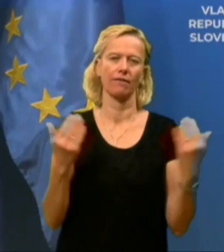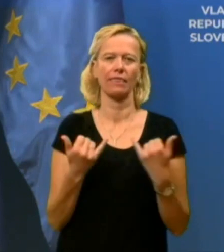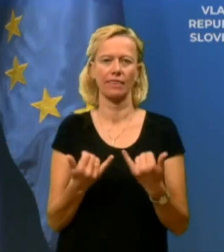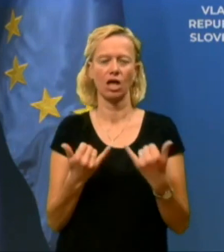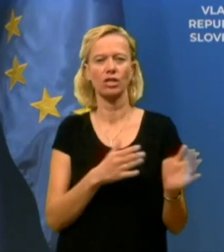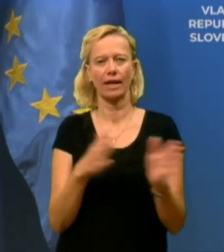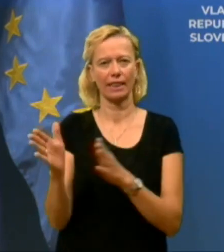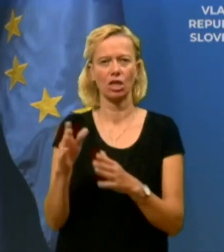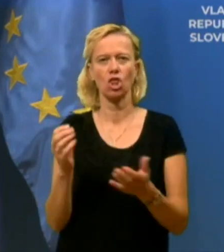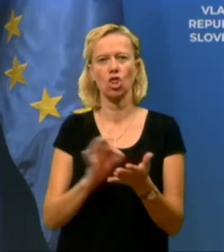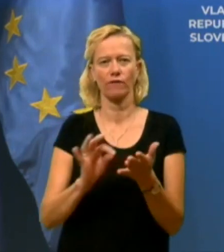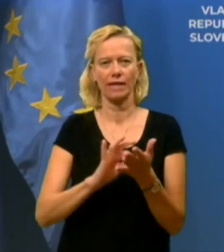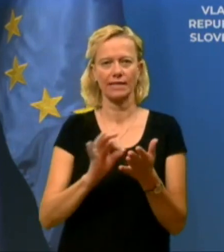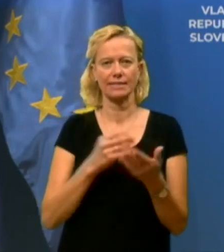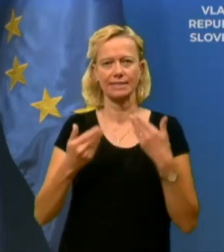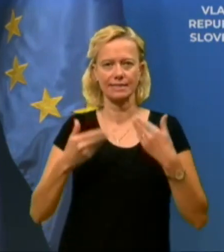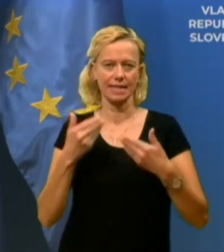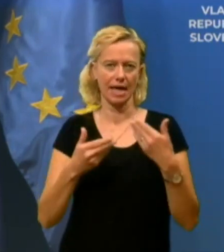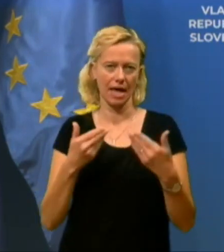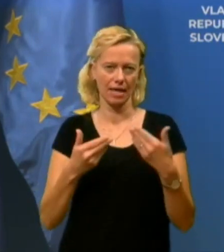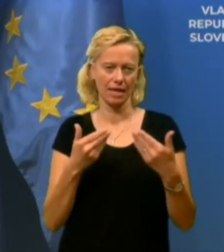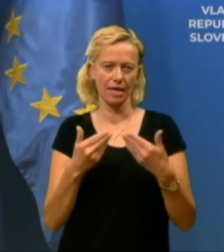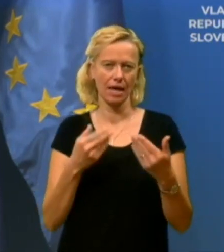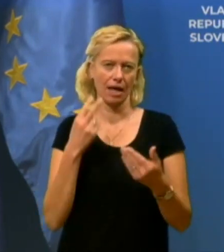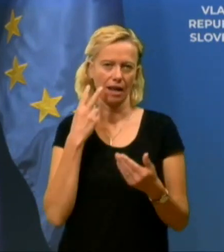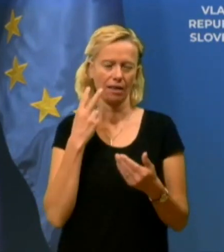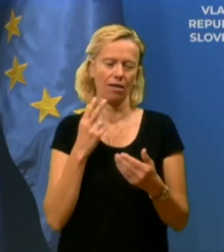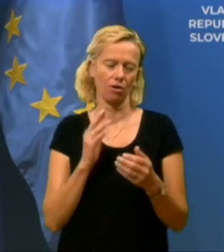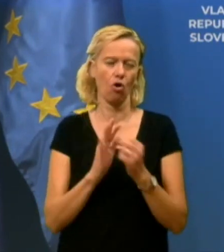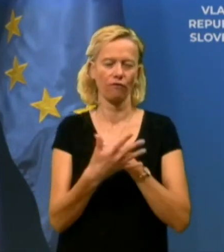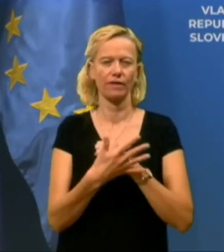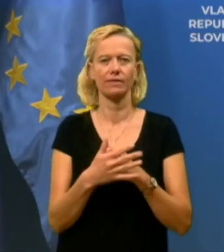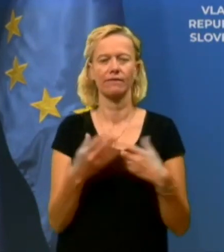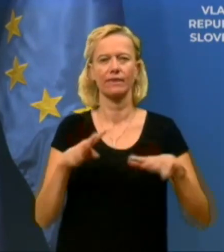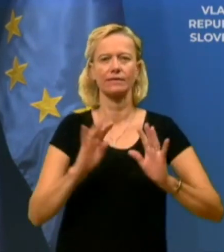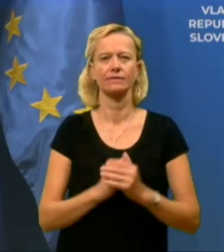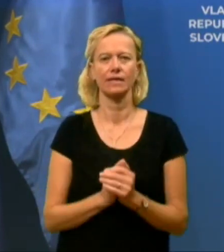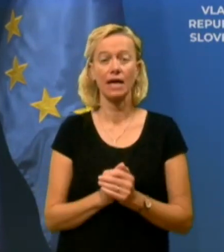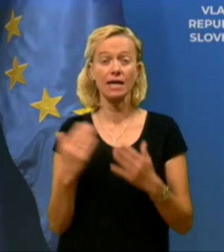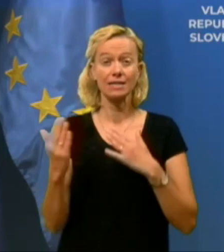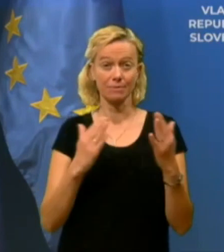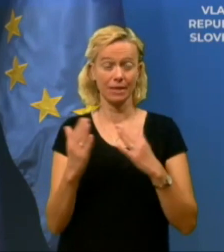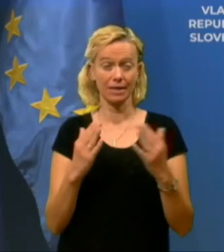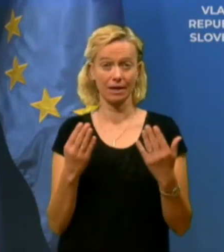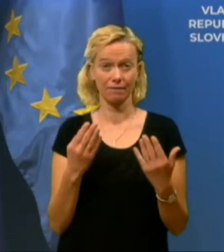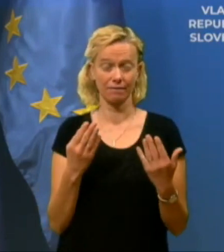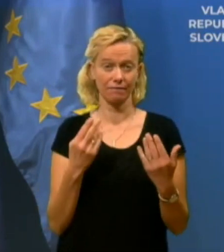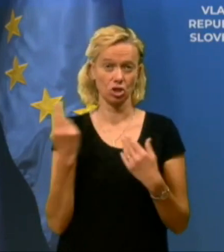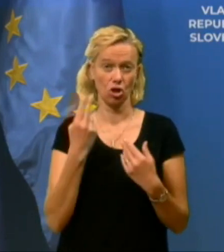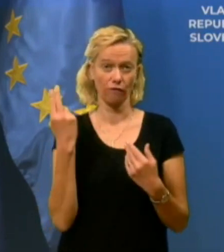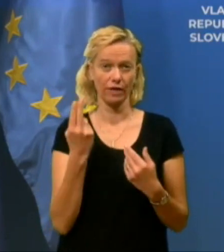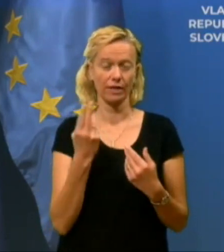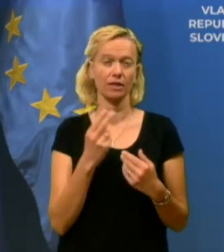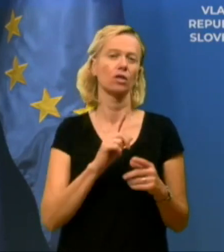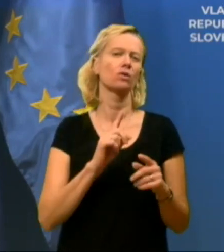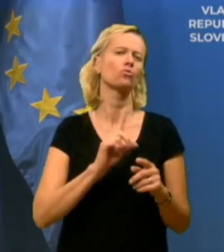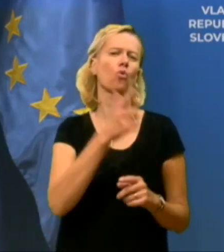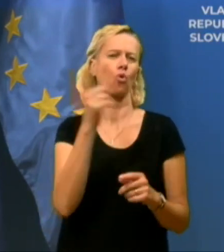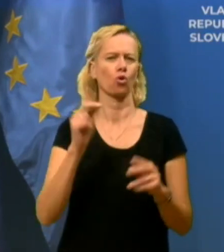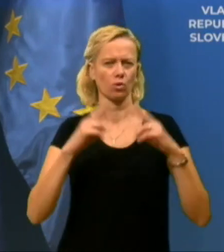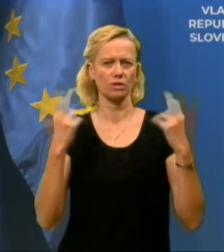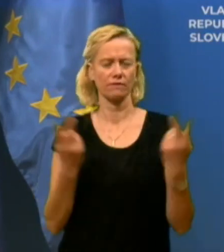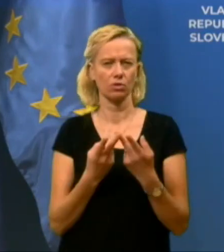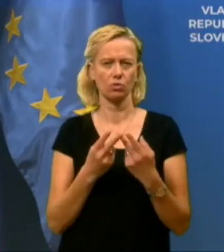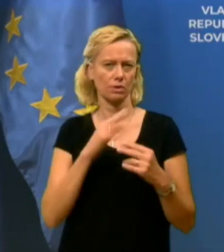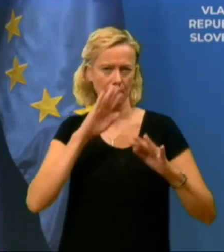novinarski konferenci o izdilih COVID-19. Razmer v Sloveniji in tudi drugod po Evropi ter svetu se slabšajo.